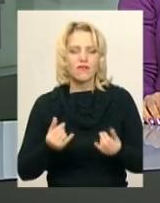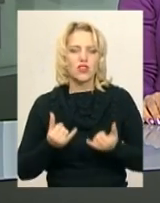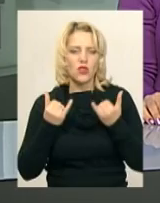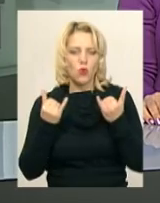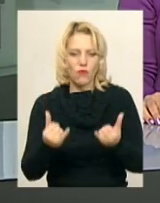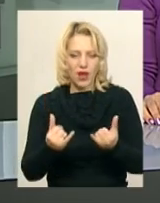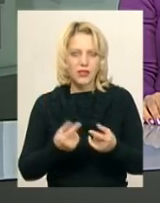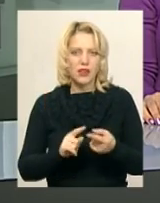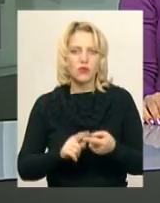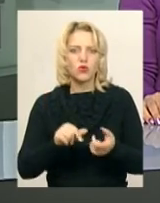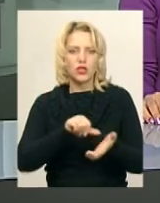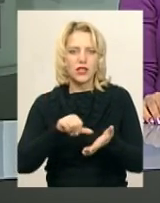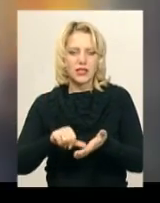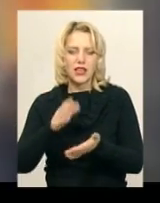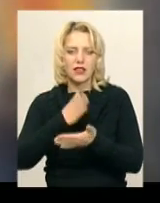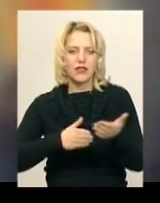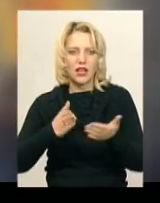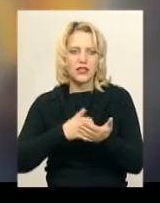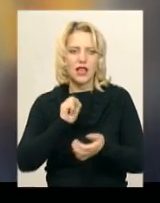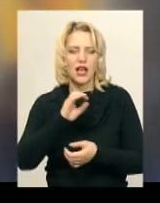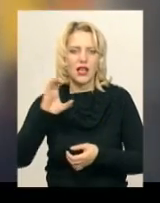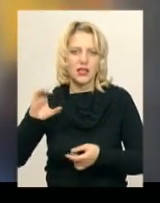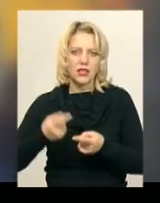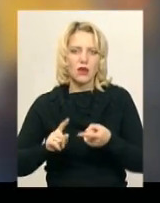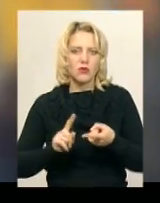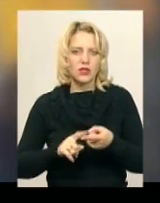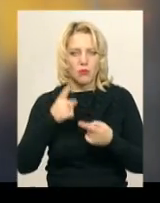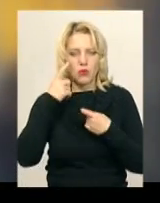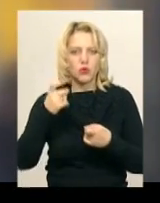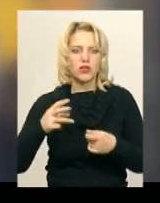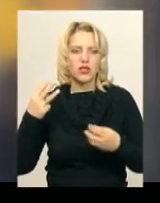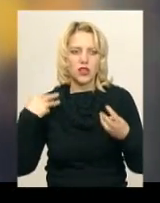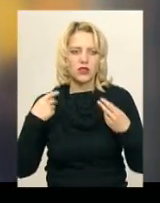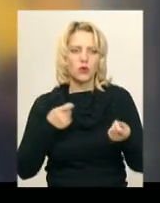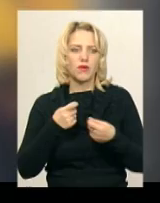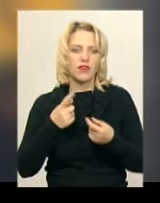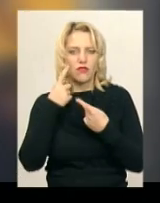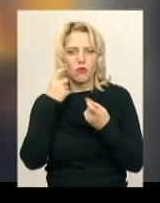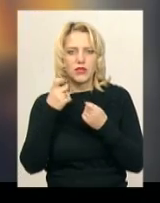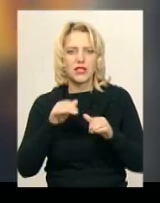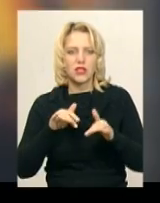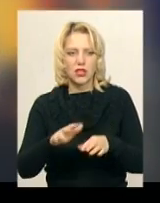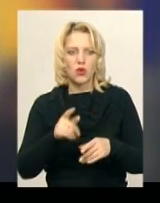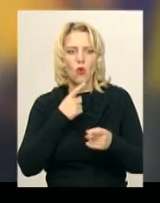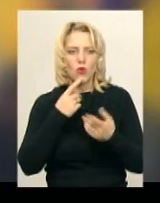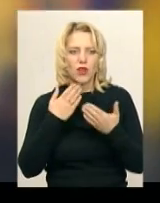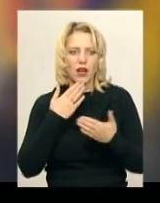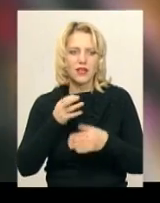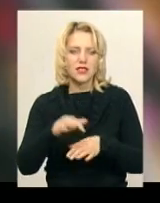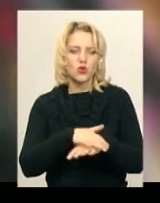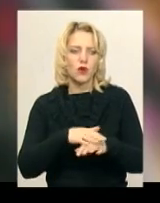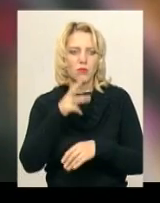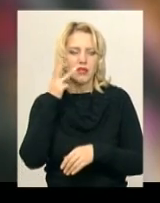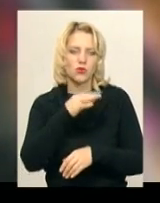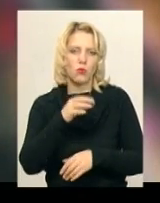наслідків аварії на Чорнобильський АЕС. Про це повідомила начальник управління інформаційної діяльності та комунікації з громадськістю Хмельницької